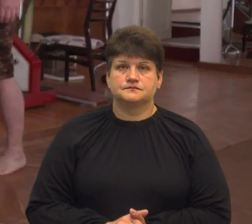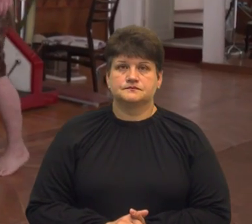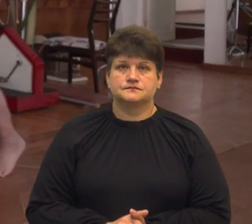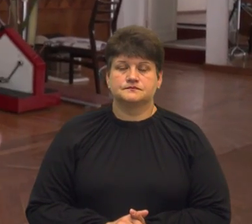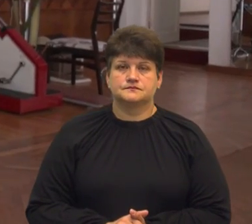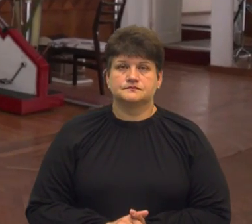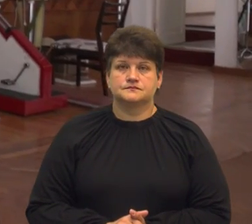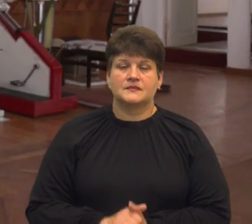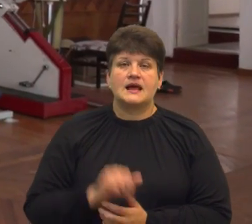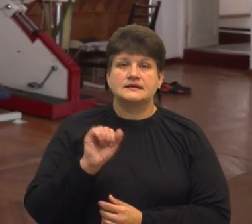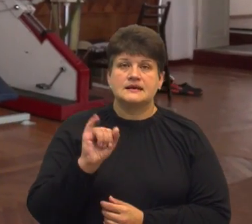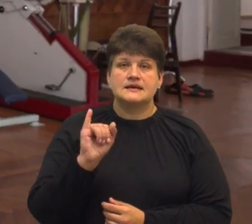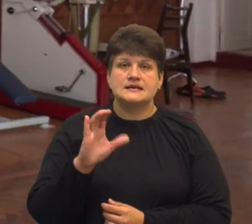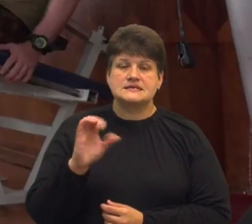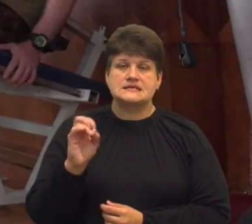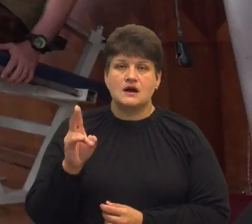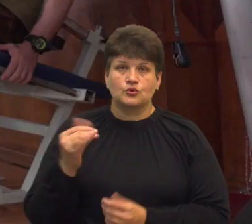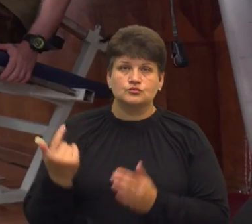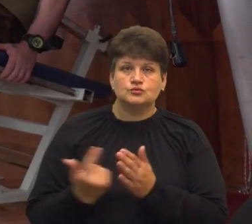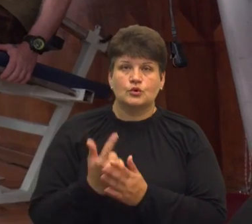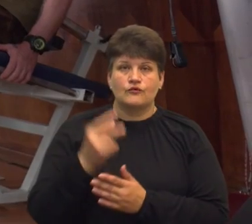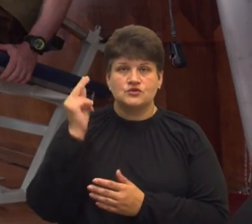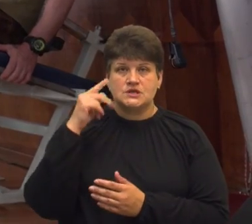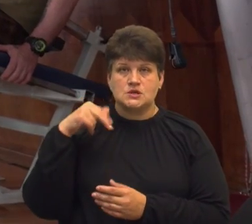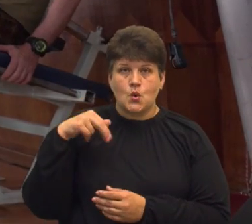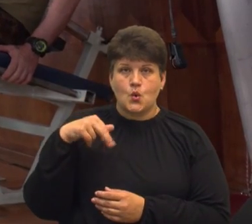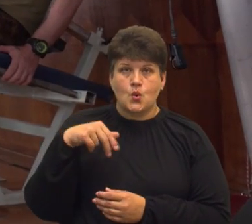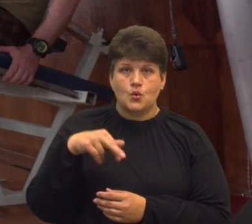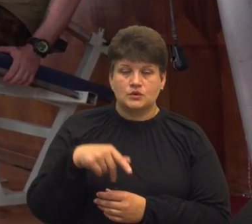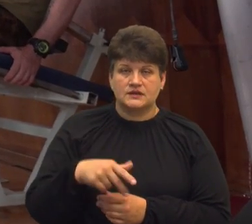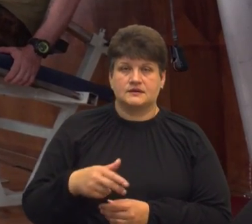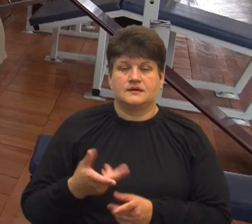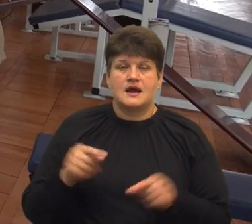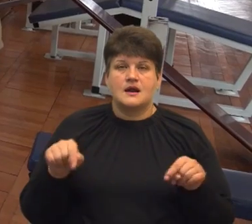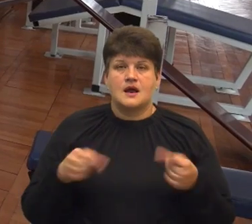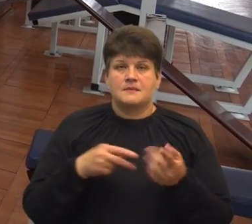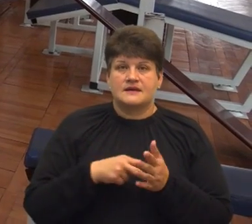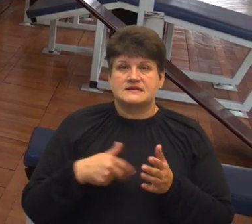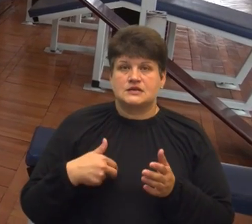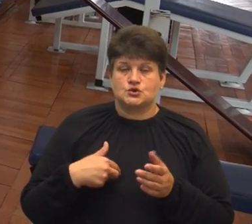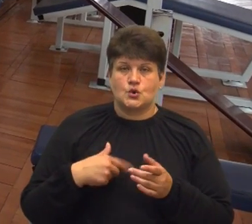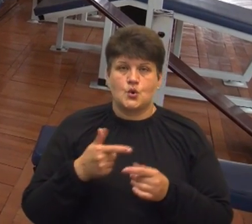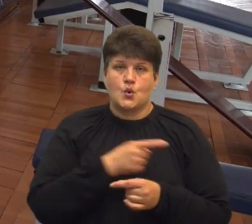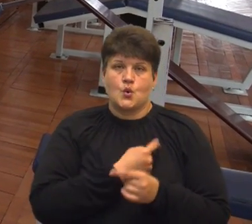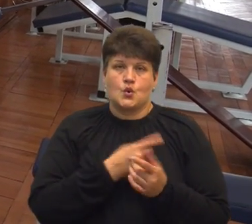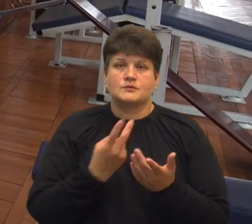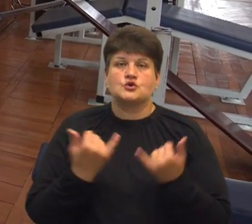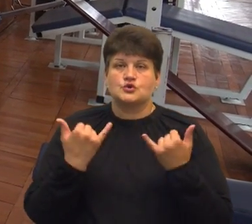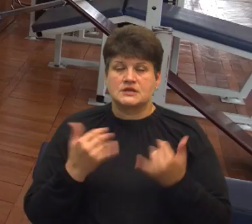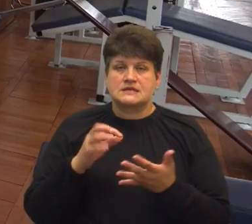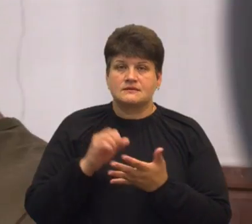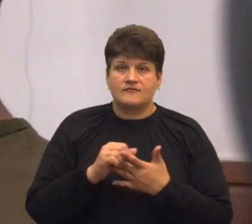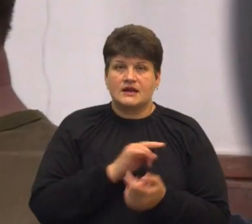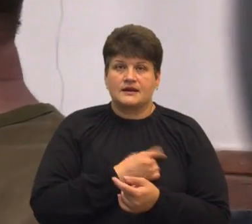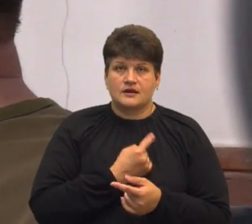Андрій Ісаков заново вчиться ходити. Реабілітацію проходить у Заліщицькому госпіталі. Сьогодні займається в лікарняному тренажерному